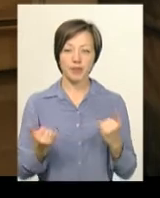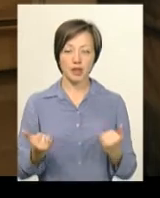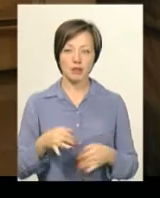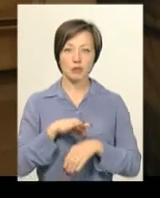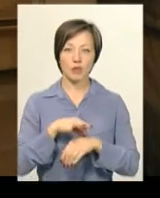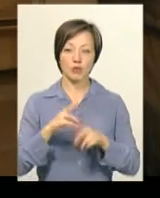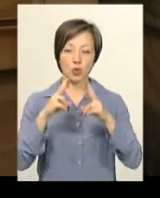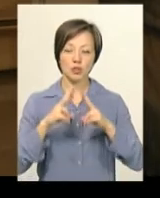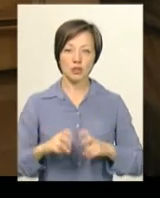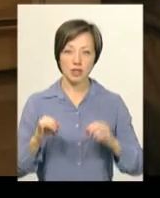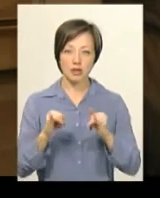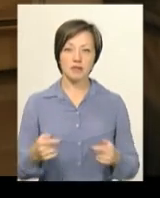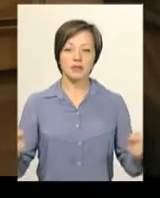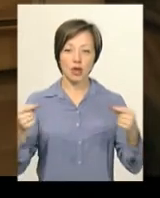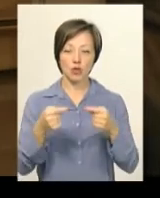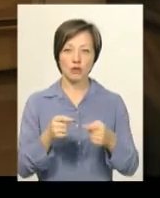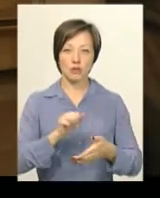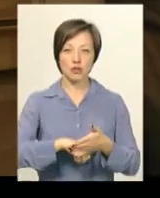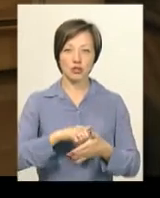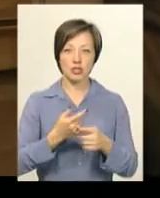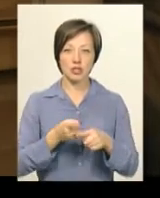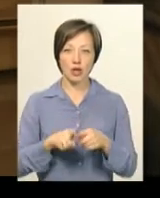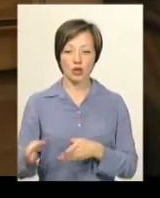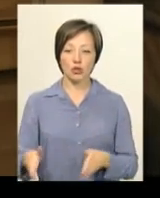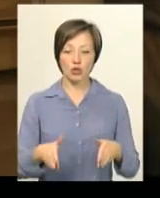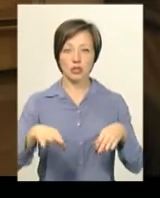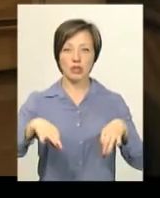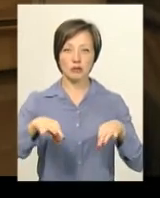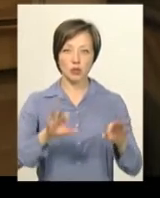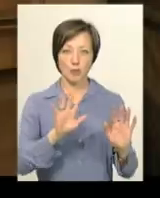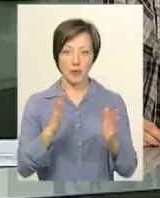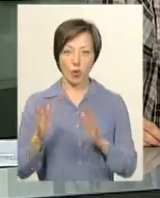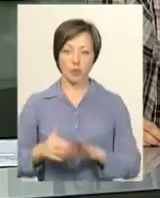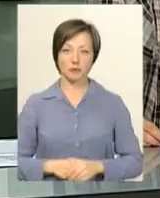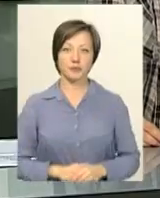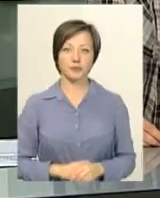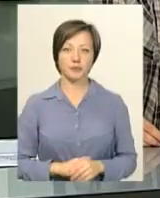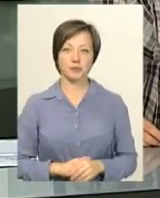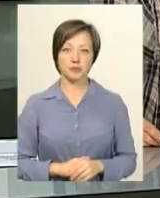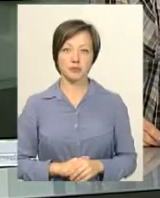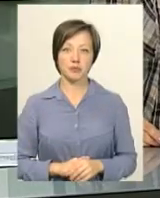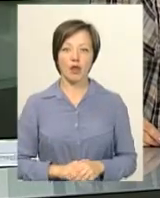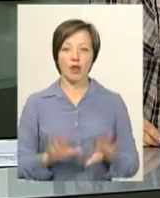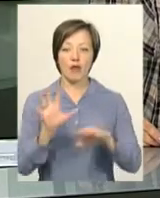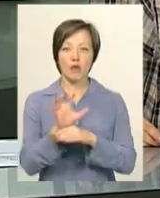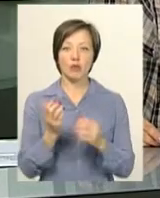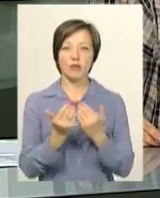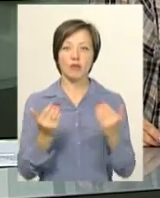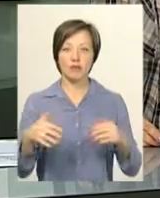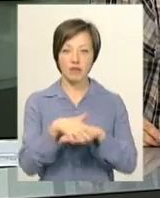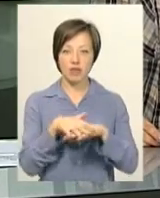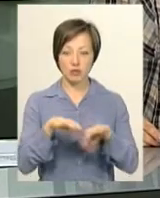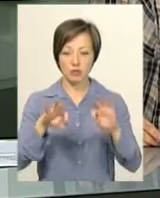проводиться розслівання і встановлення причин цієї дорожньо-транспортної пригоди. Фотовиставку в етностилі